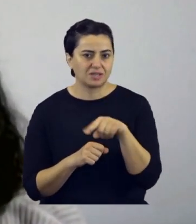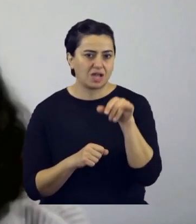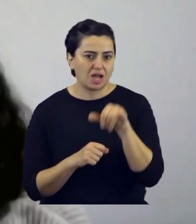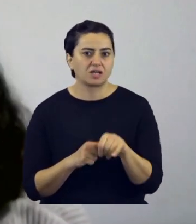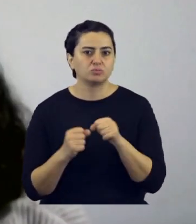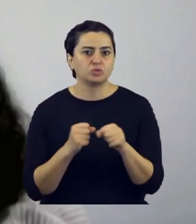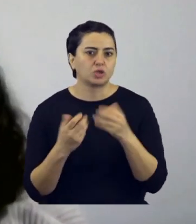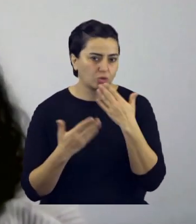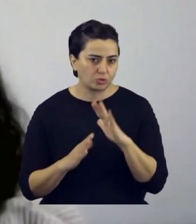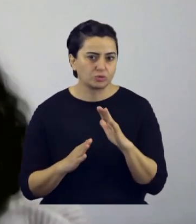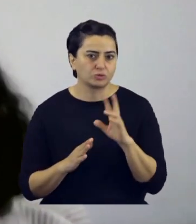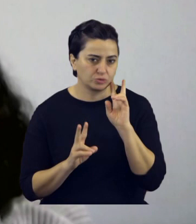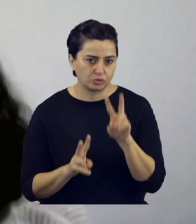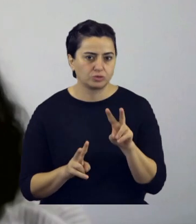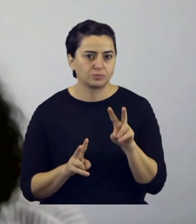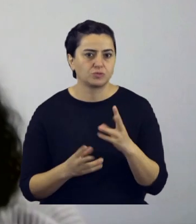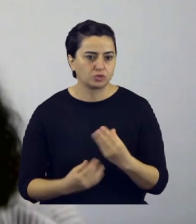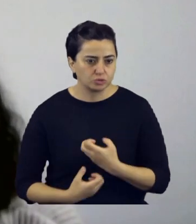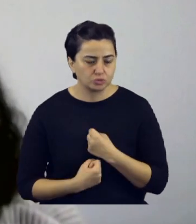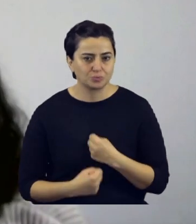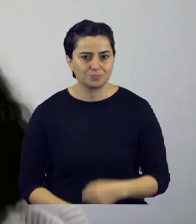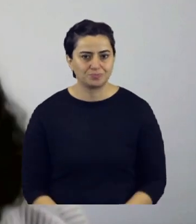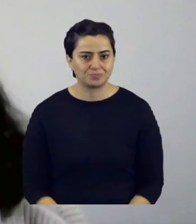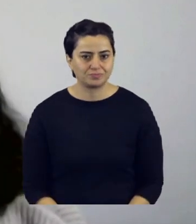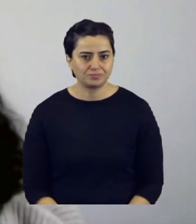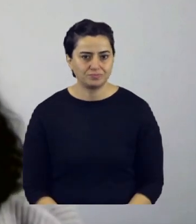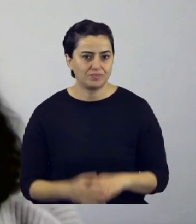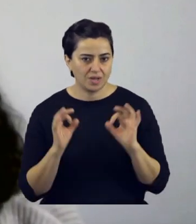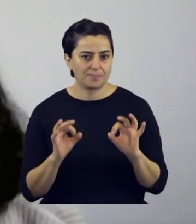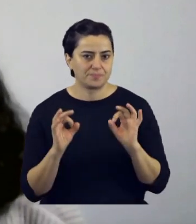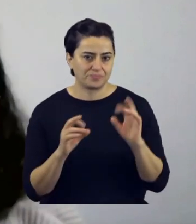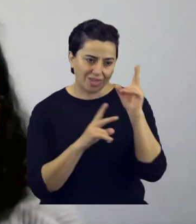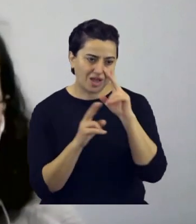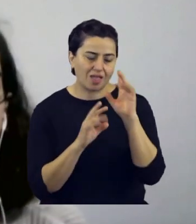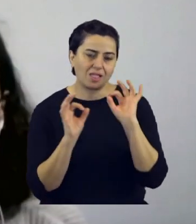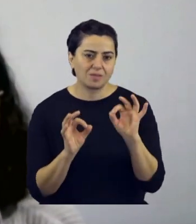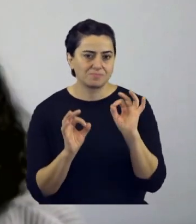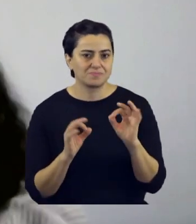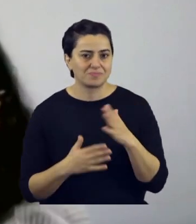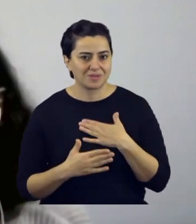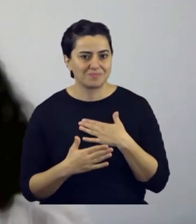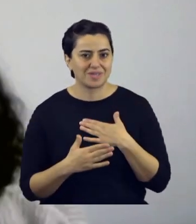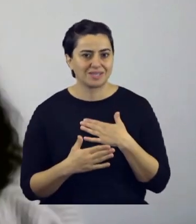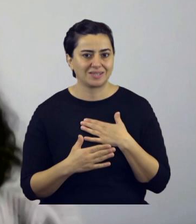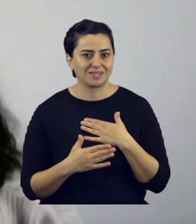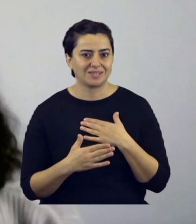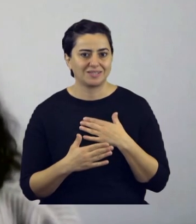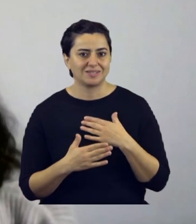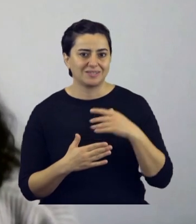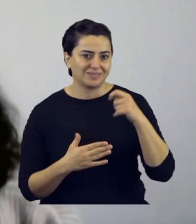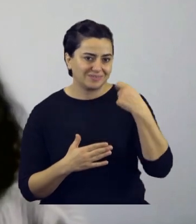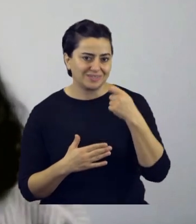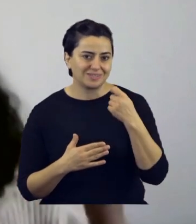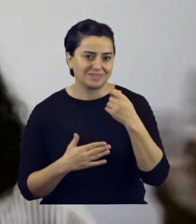haklarını savunamıyordu. Ben bunu görüyordum. Çok üzülüyordum. Sürekli hayal kuruyordum. İşte ben yıldızları izlemeyi çok